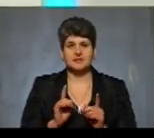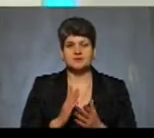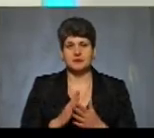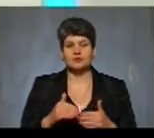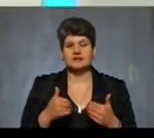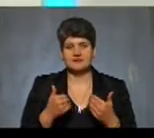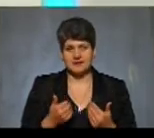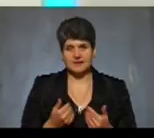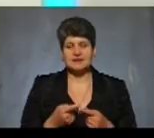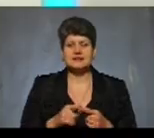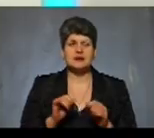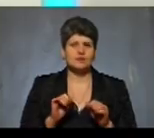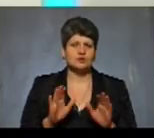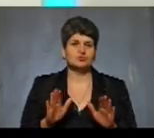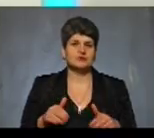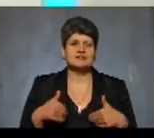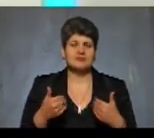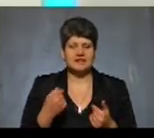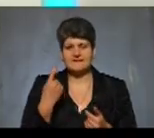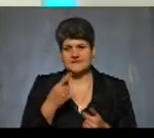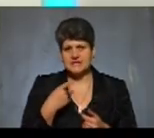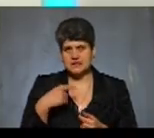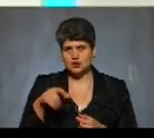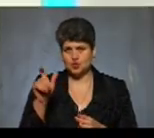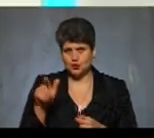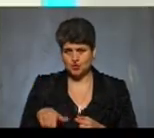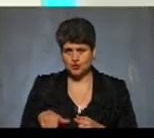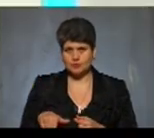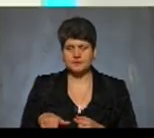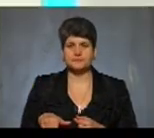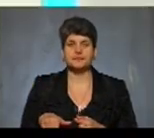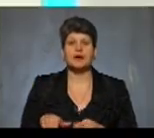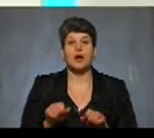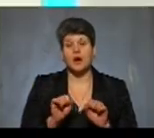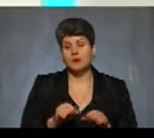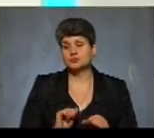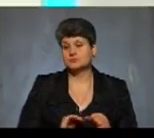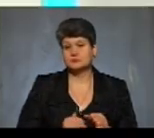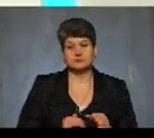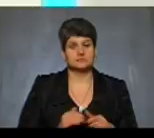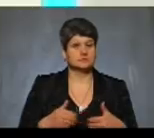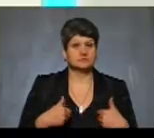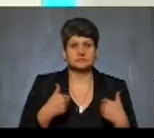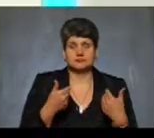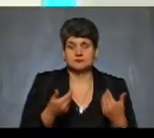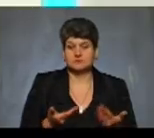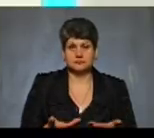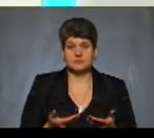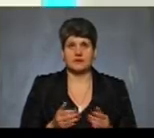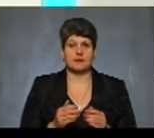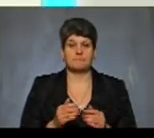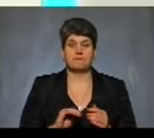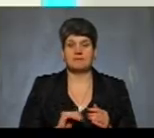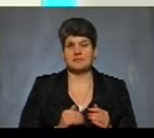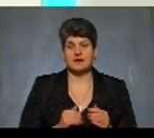звернення. Це може бути звернення як фізичної особи, тобто в даному випадку споживача, так і юридичної особи, чи фізичної особи-підприємця